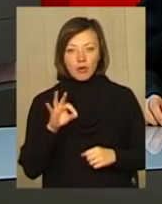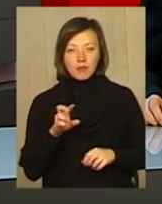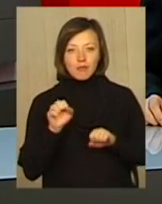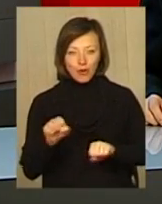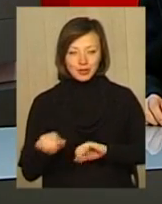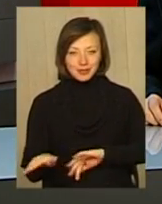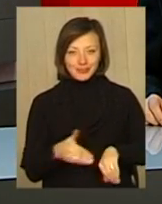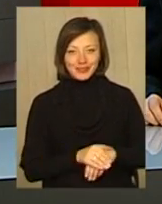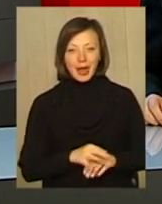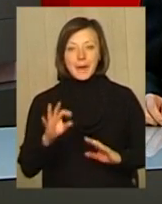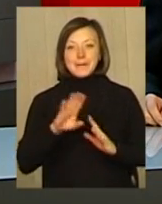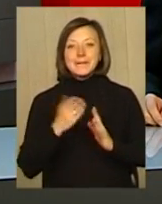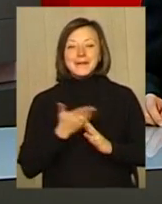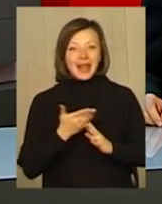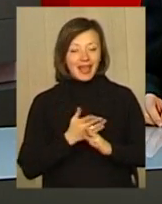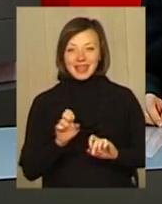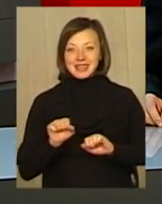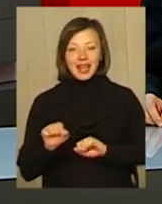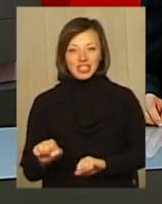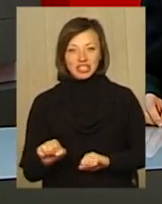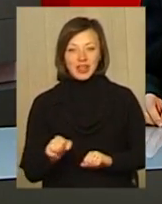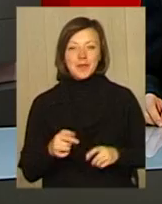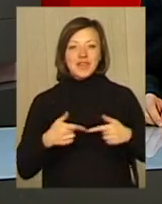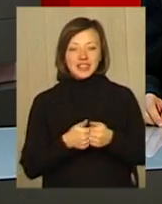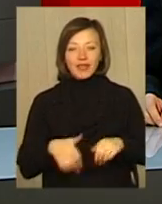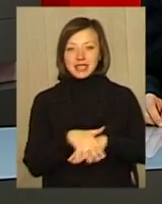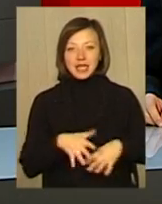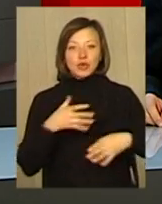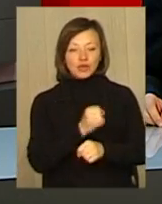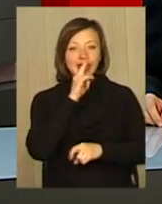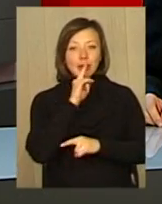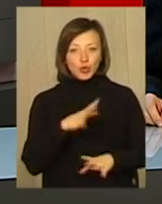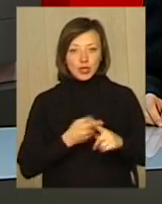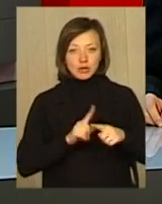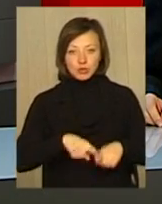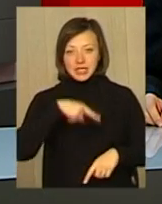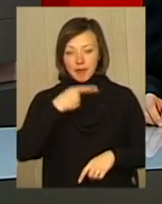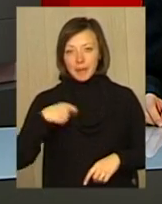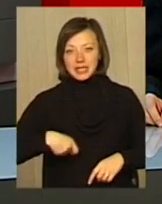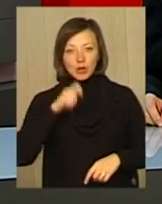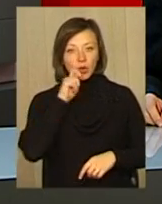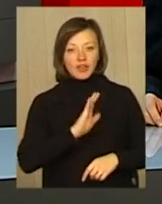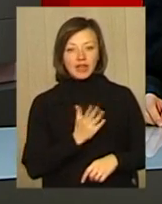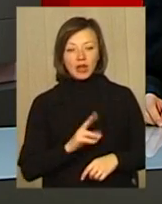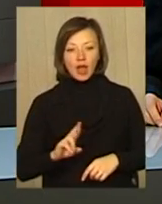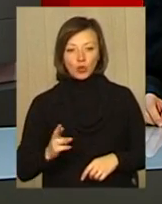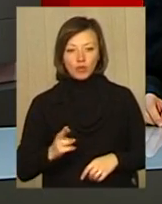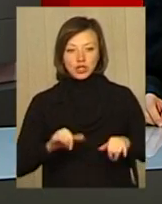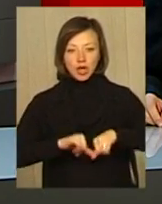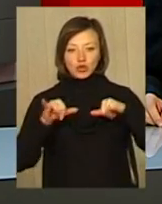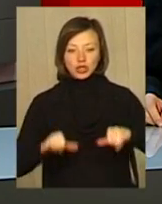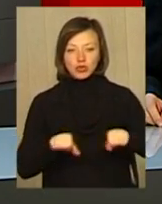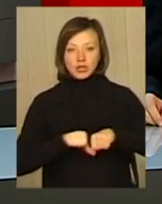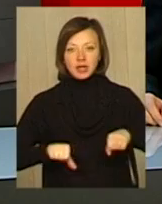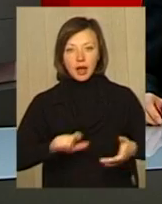Пільги незахищеним верствам населення скорочуватися не будуть. На цьому наголосив президент України Віктор Янукович на розширеному